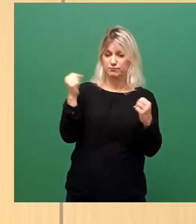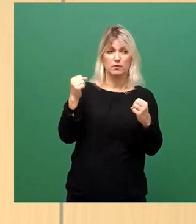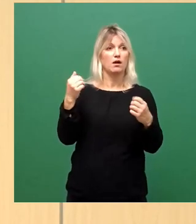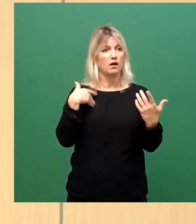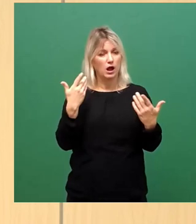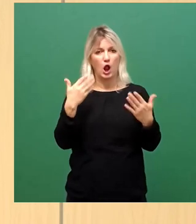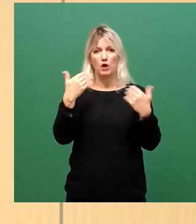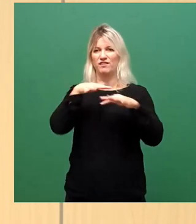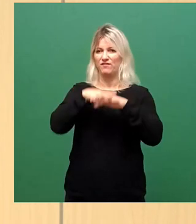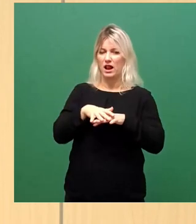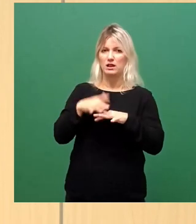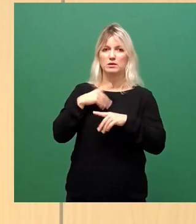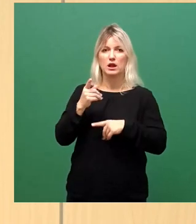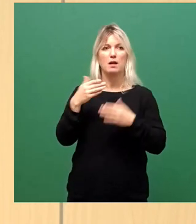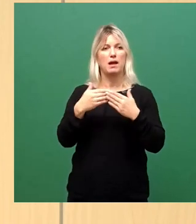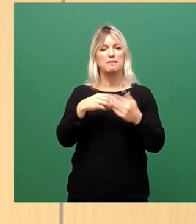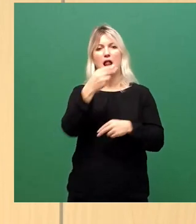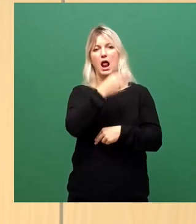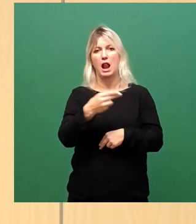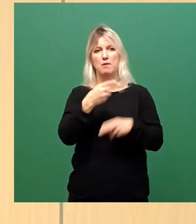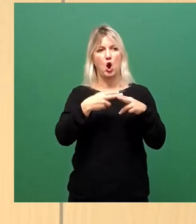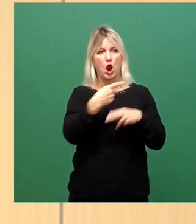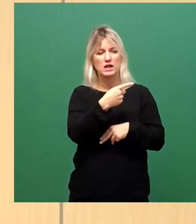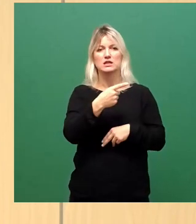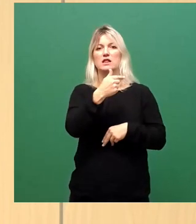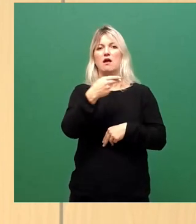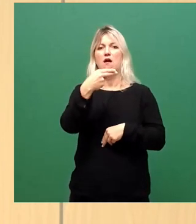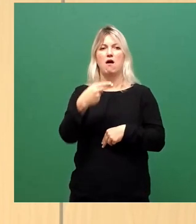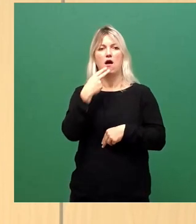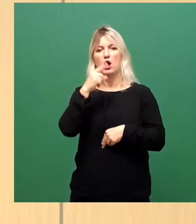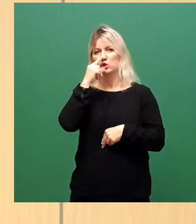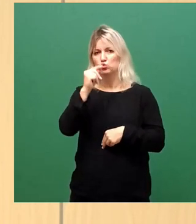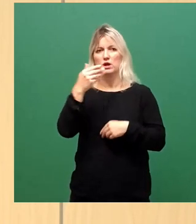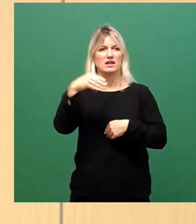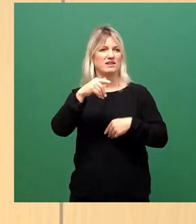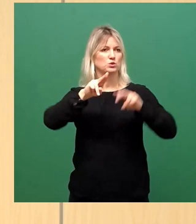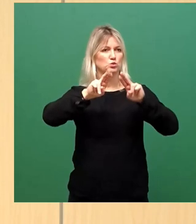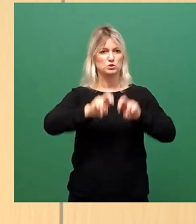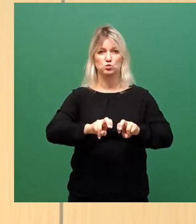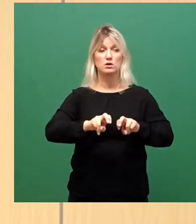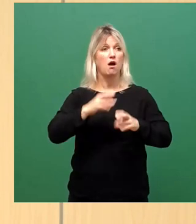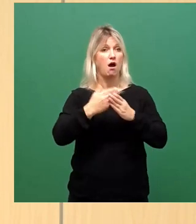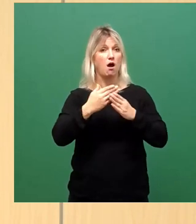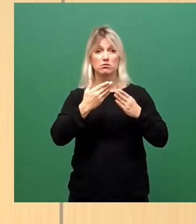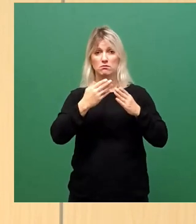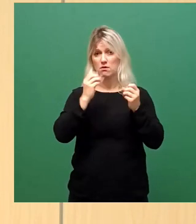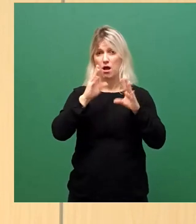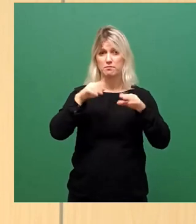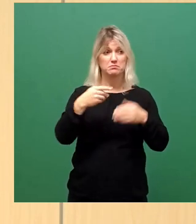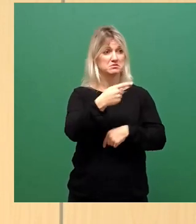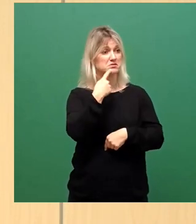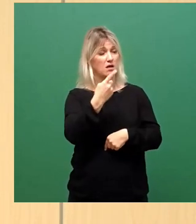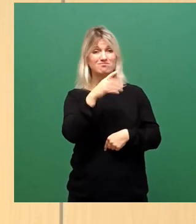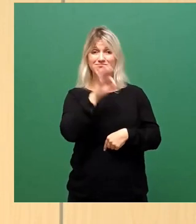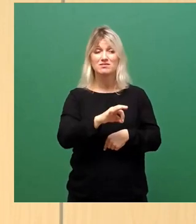Helmholz und die TH Stuttgart haben das untersucht mit recht eindeutigen Ergebnissen, Helmholz ist draufgekommen, wirksam ist ein Luftfilter, der an der